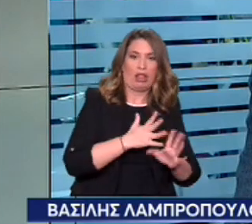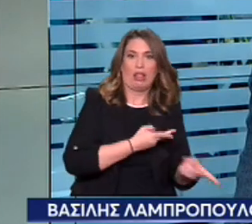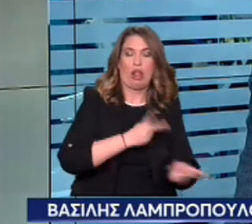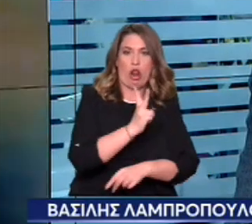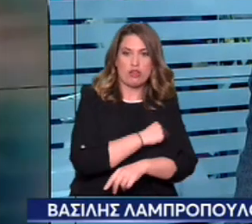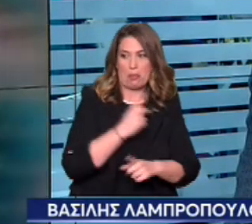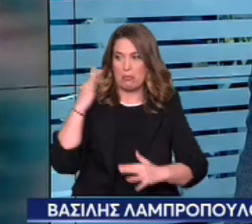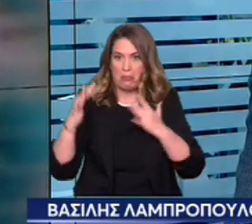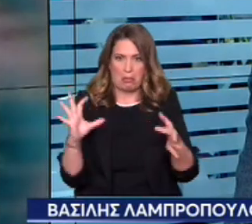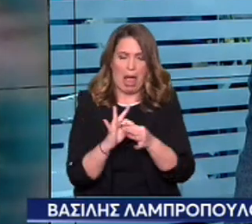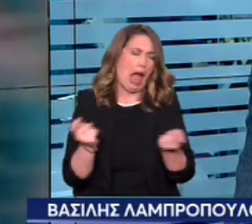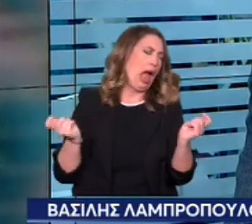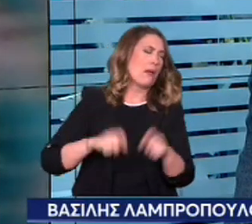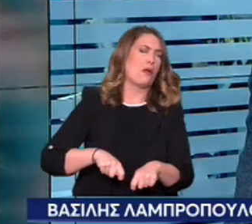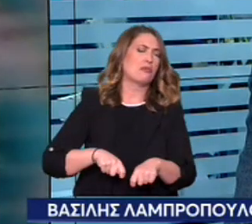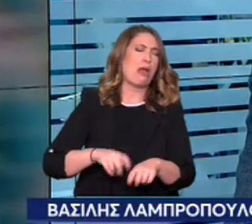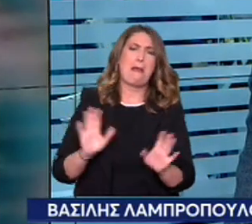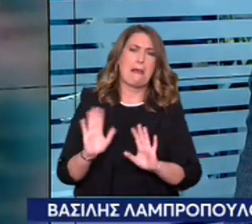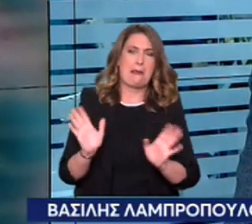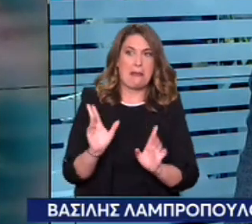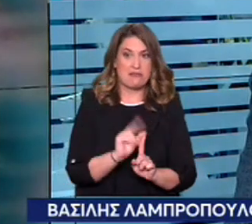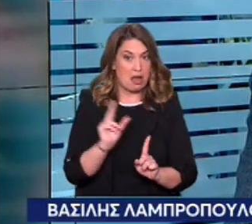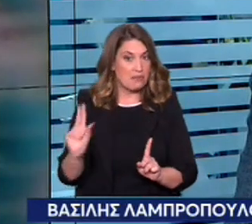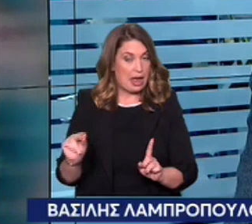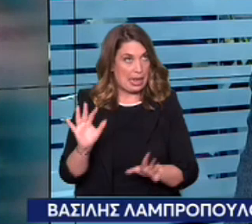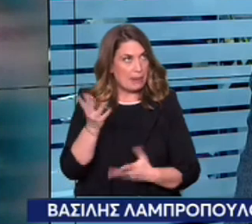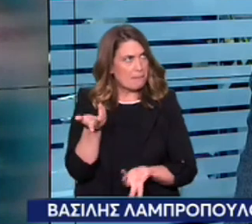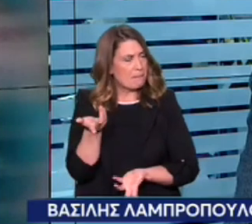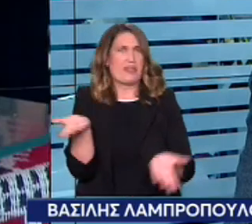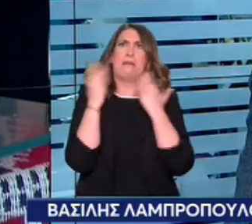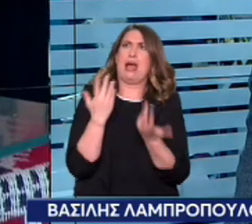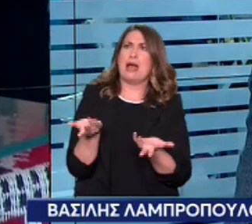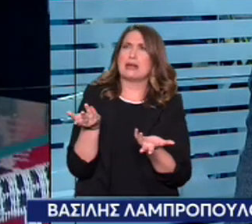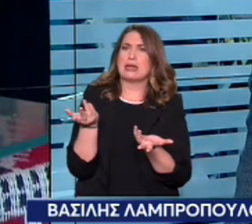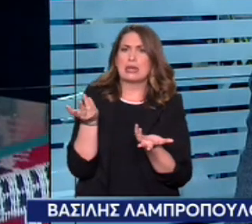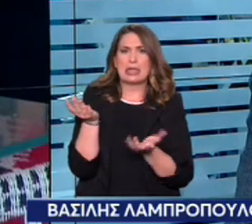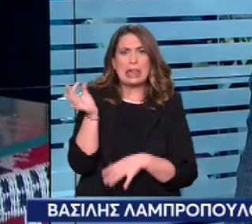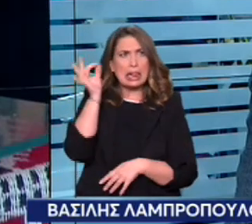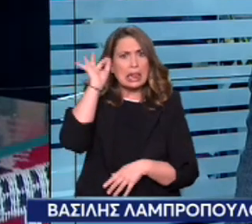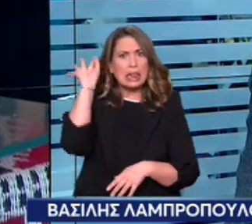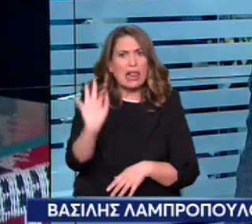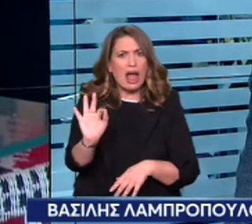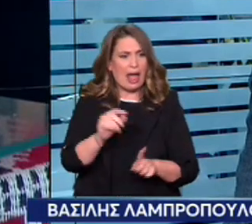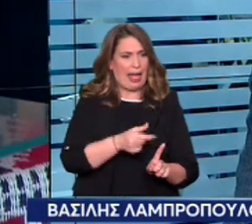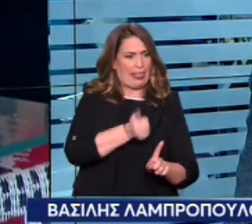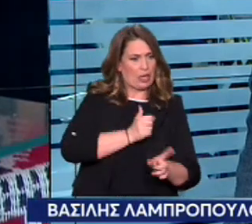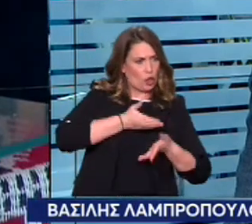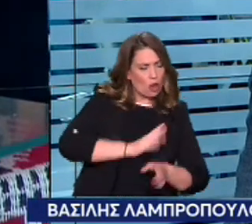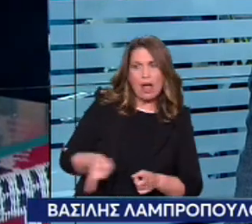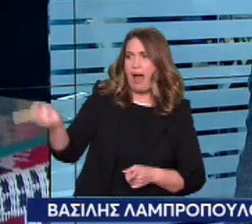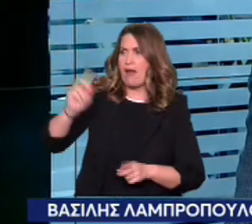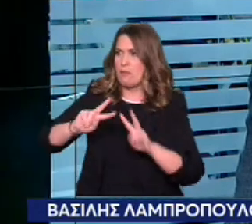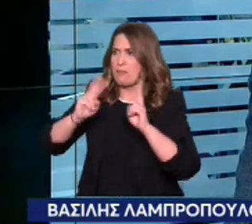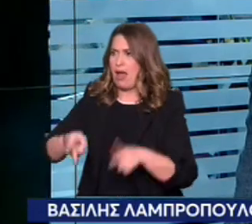και εσείς και εμείς αναρωτιόμασταν αν είναι εύκολο να είναι σύμπτωση. γιατί μοιάζει πολύ μεγάλη σύμπτωση. Έτσι λοιπόν ο Βασίλης Λαμπρόπουλος